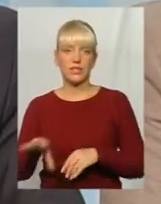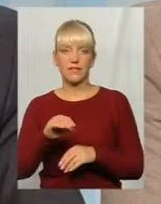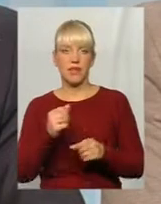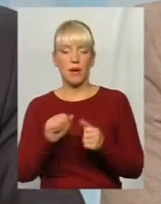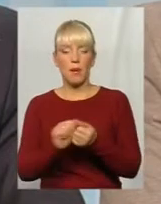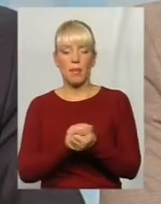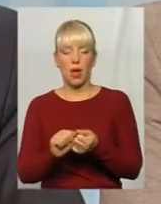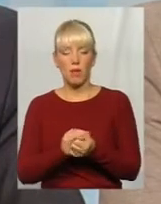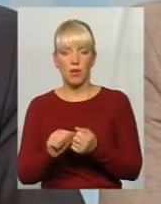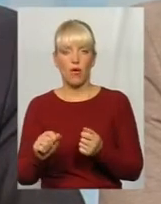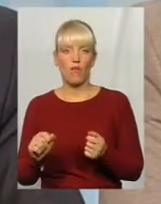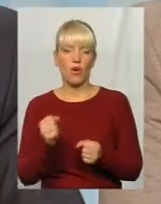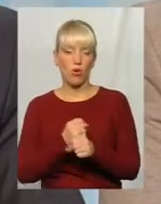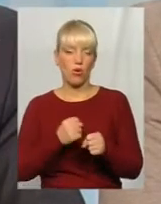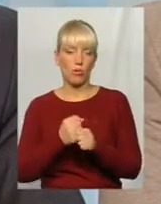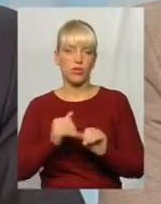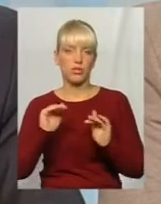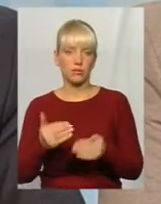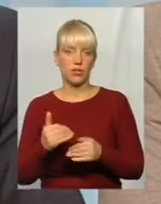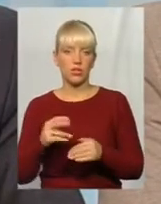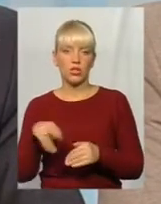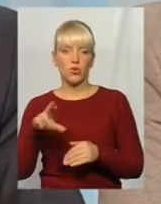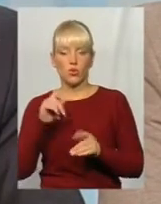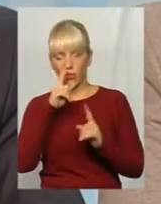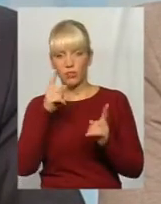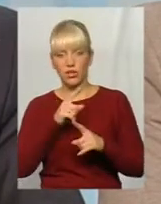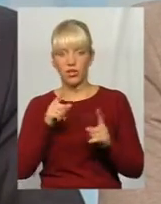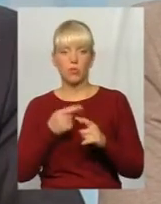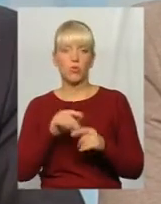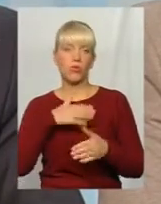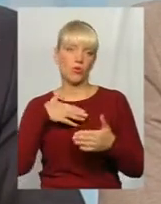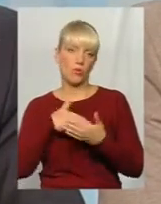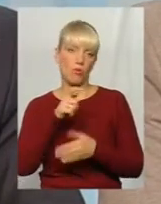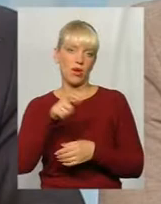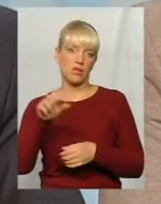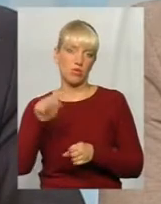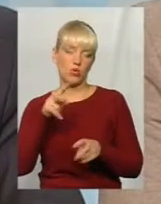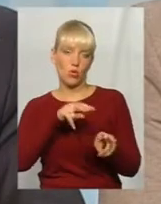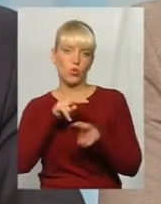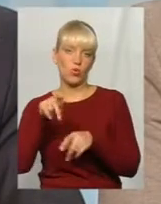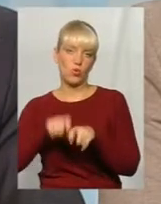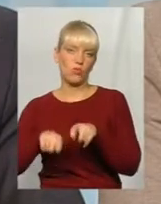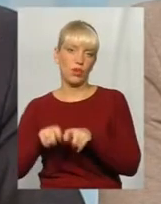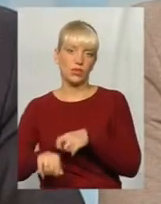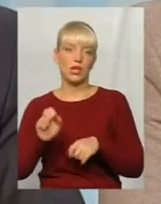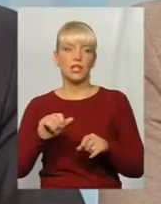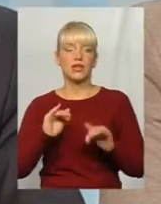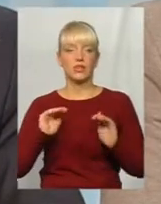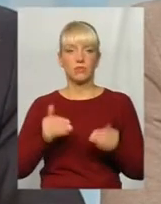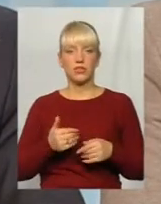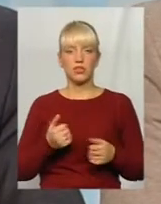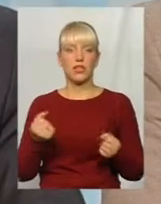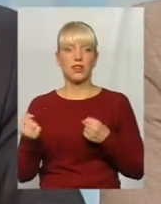робота зменшується до мінімуму, і тоді громадськість може контролювати. І тоді навіть зніметься дуже багато напруги